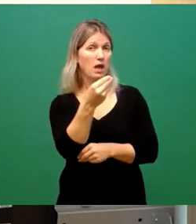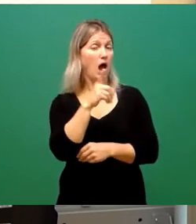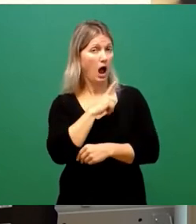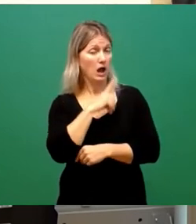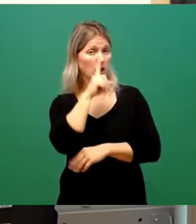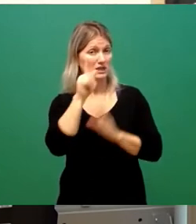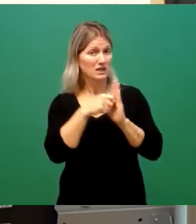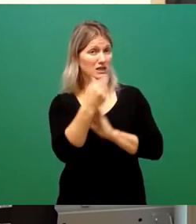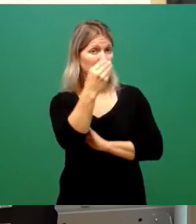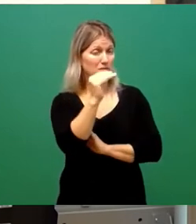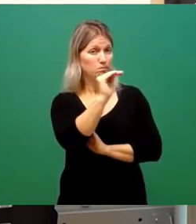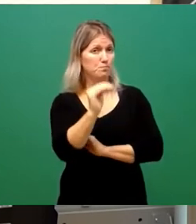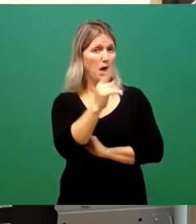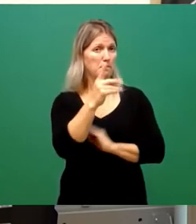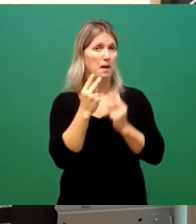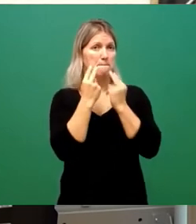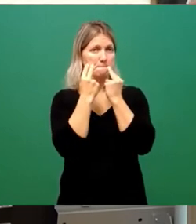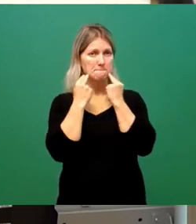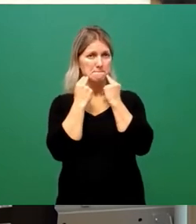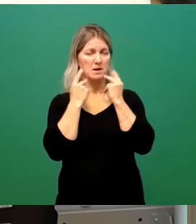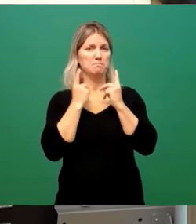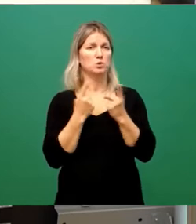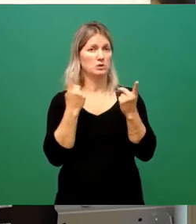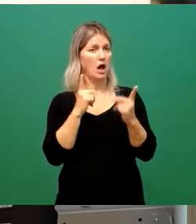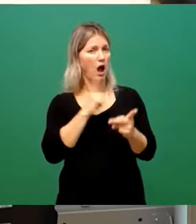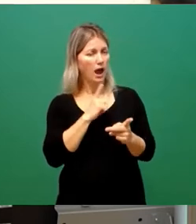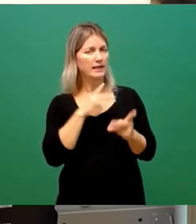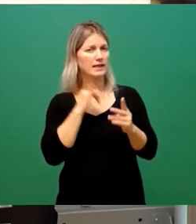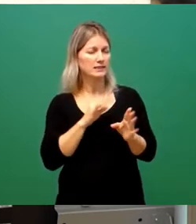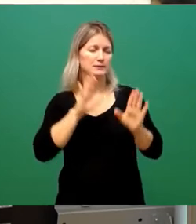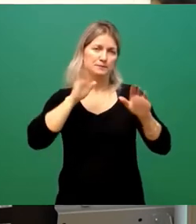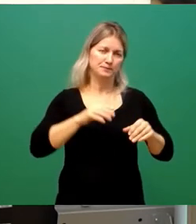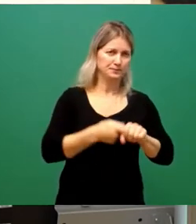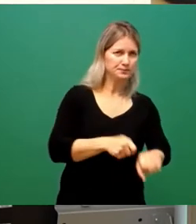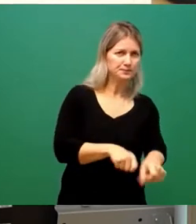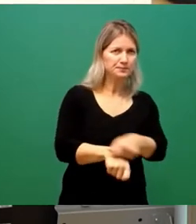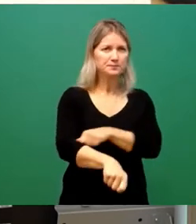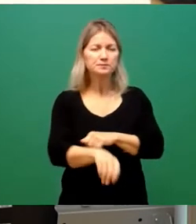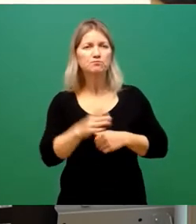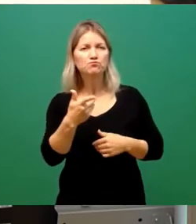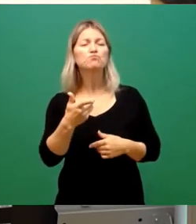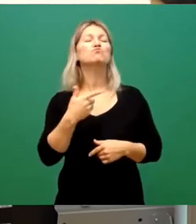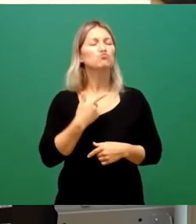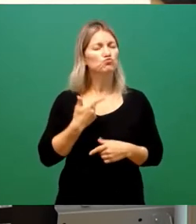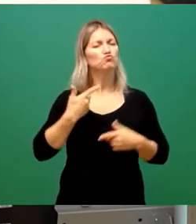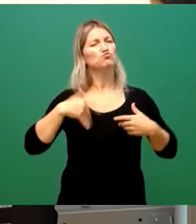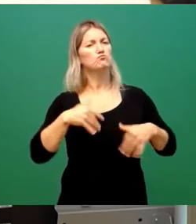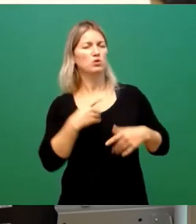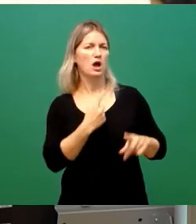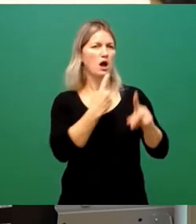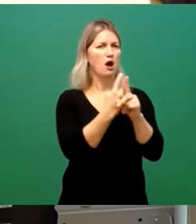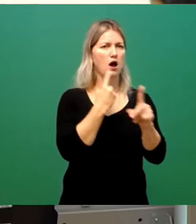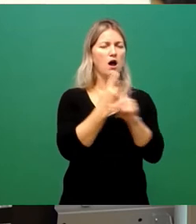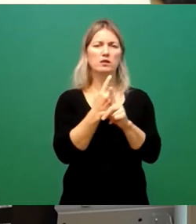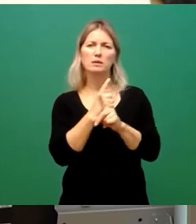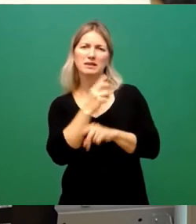auch ein Stück weit dafür sorgen müssen, dass er moderat auf die Leute zugeht, dass er merkt, was geht. Denn